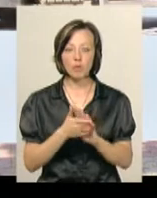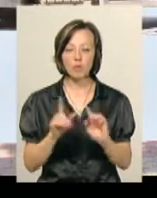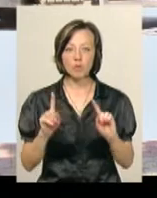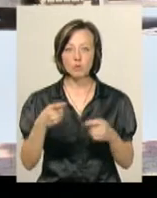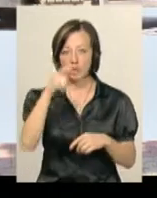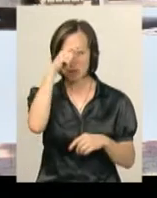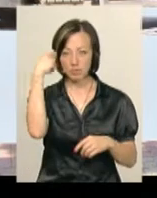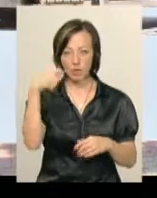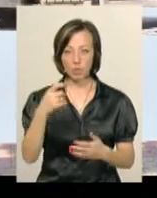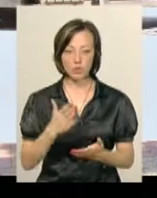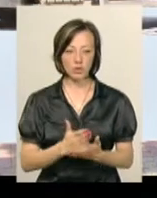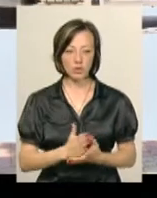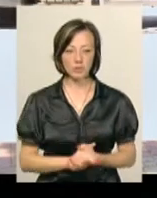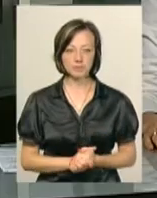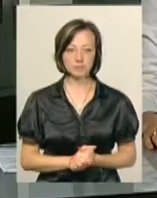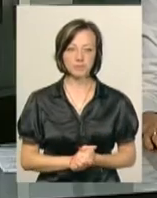спекотно.